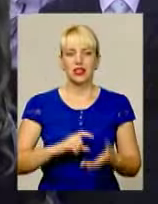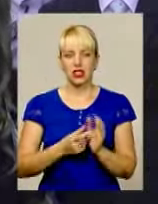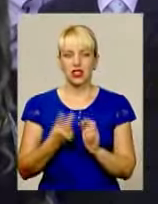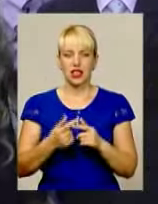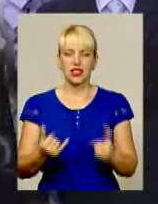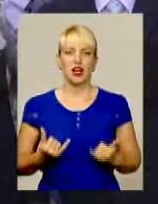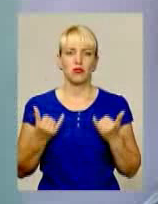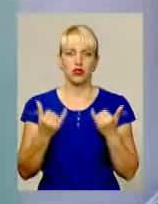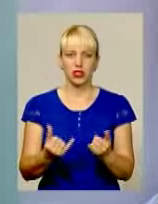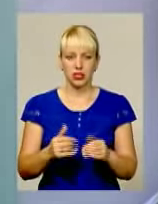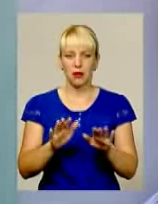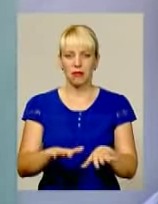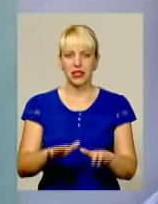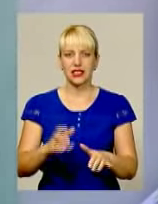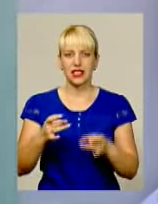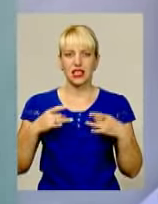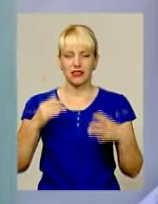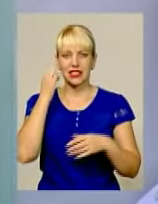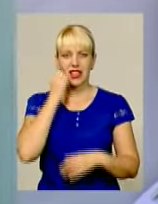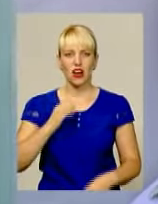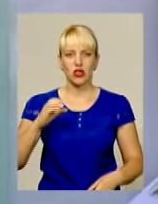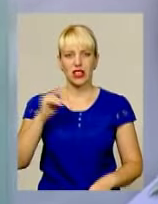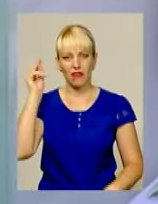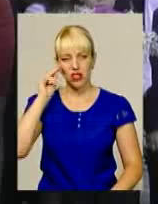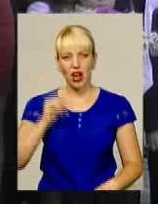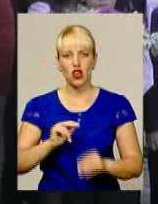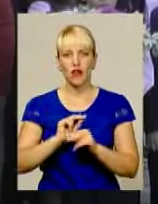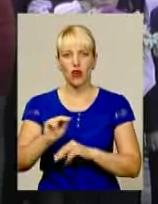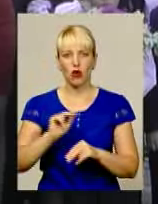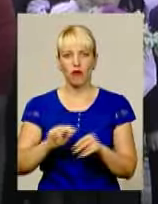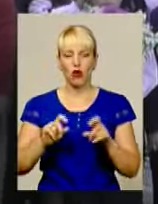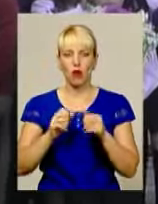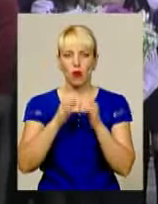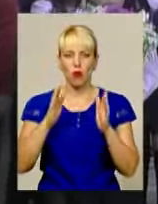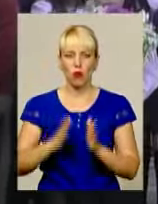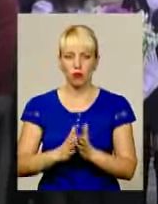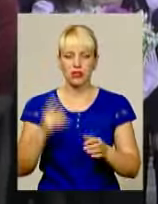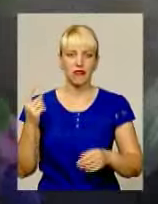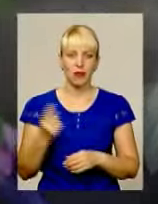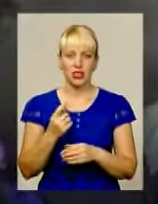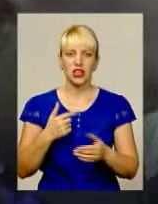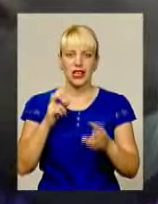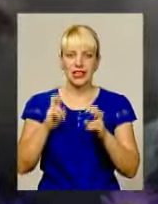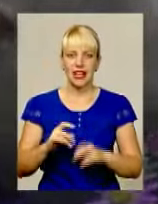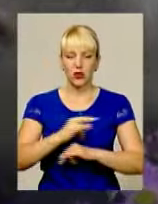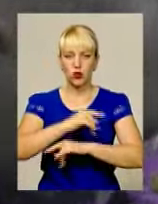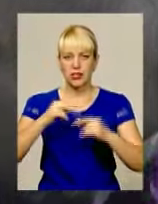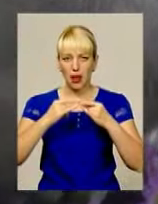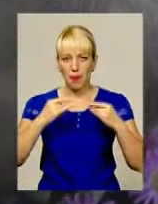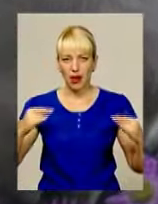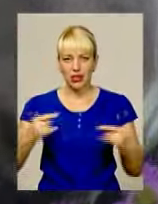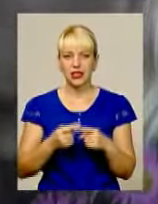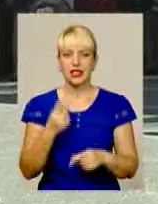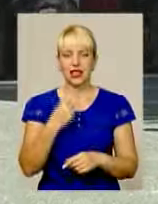найпочесніше місце на святі. У Старосинявському навчально-виховному комплексі вперше сядуть за парти та почнуть освоювати шкільні науки